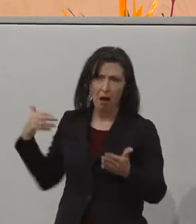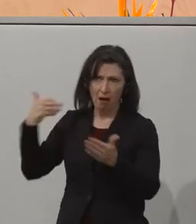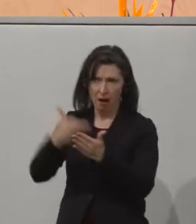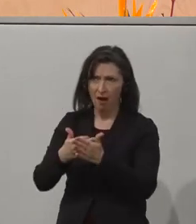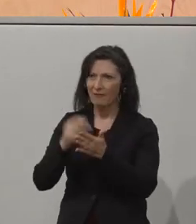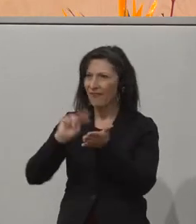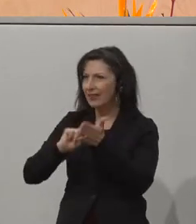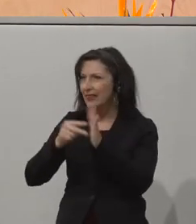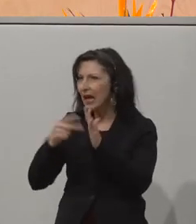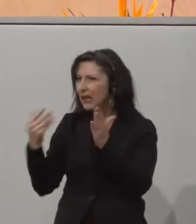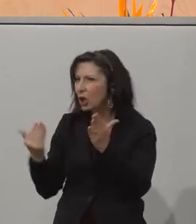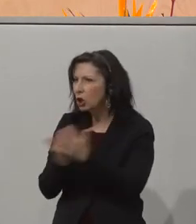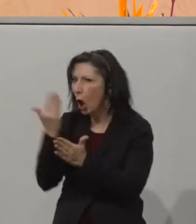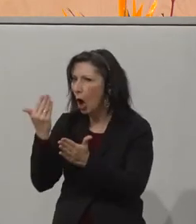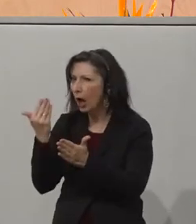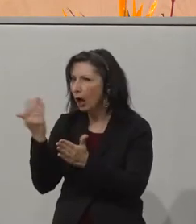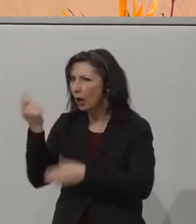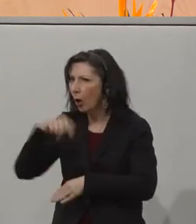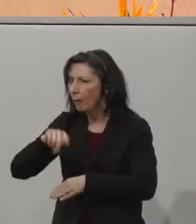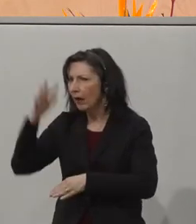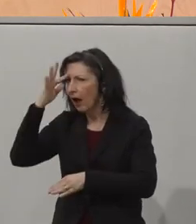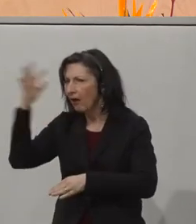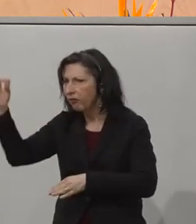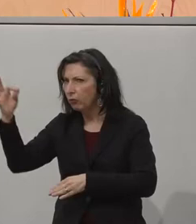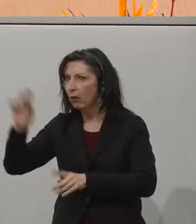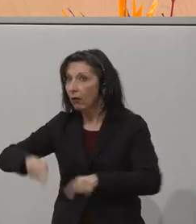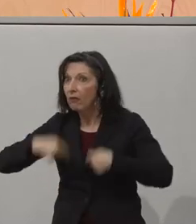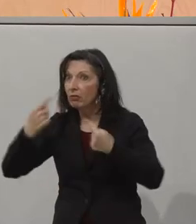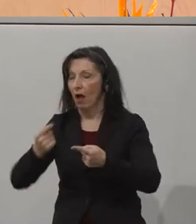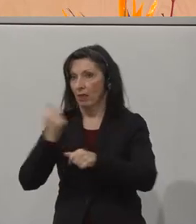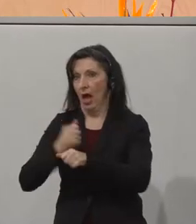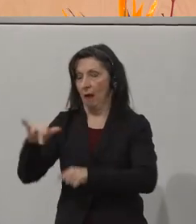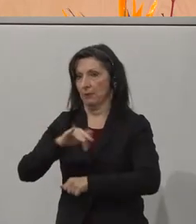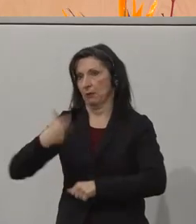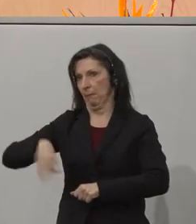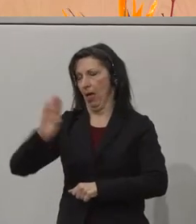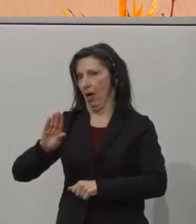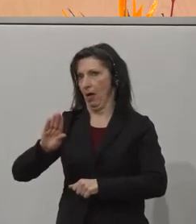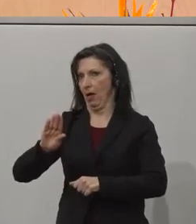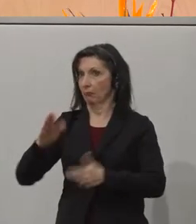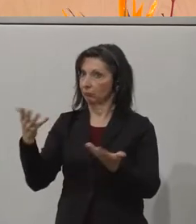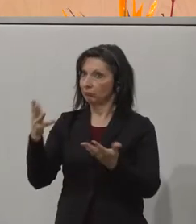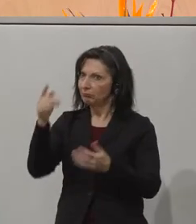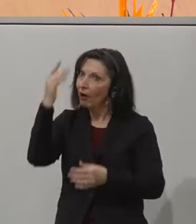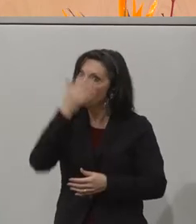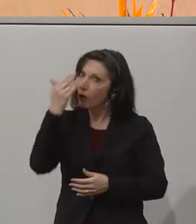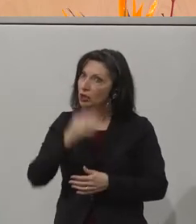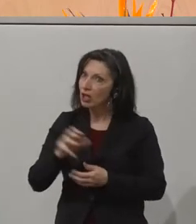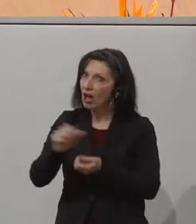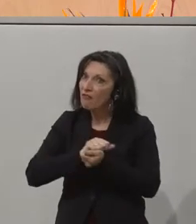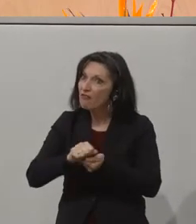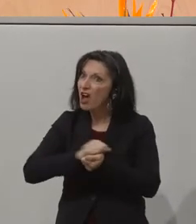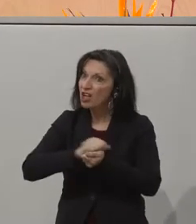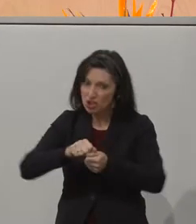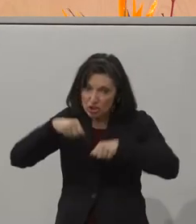Innovationen zu mehr Beschäftigung geführt haben. Man müsste sich nur vorstellen, was wäre, wenn die Wäscherinnen und die wenigen